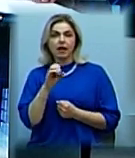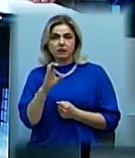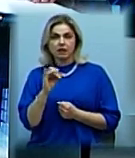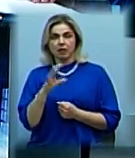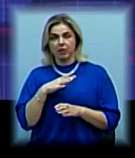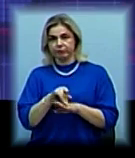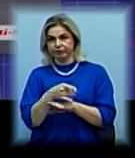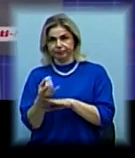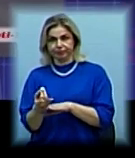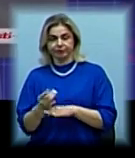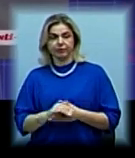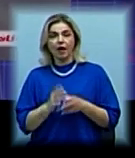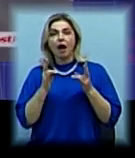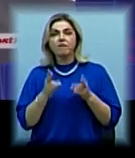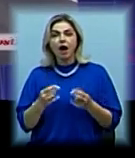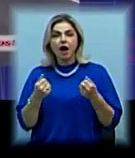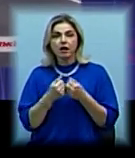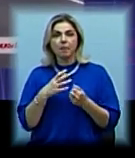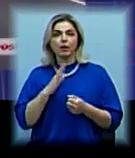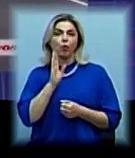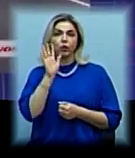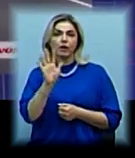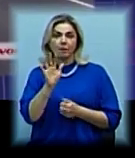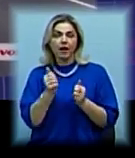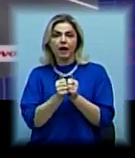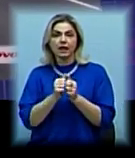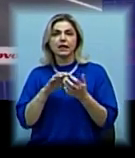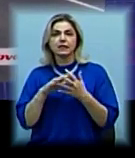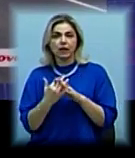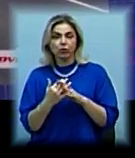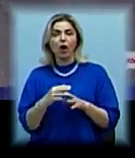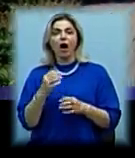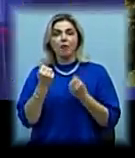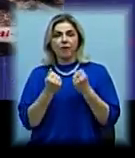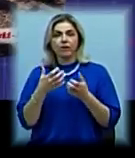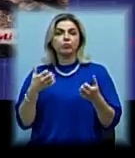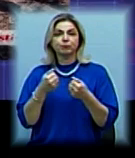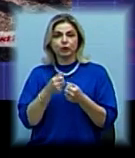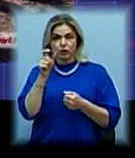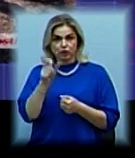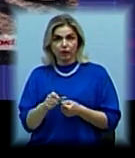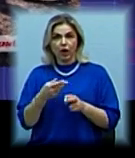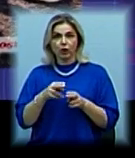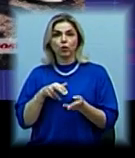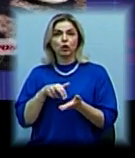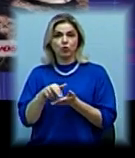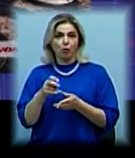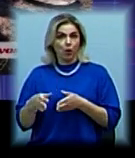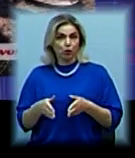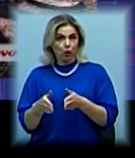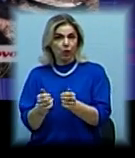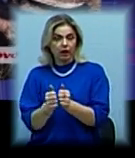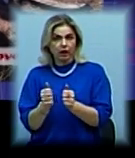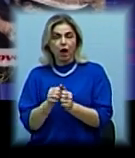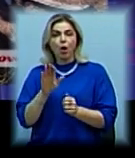кювет. Аварія сталася о 5-й ранку біля села Партизанське. Автомобіль збив пішохода, який йшов по збіччю. Після